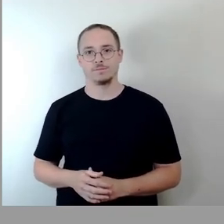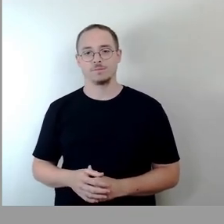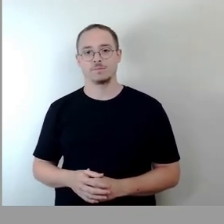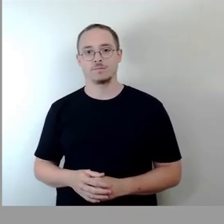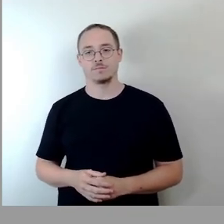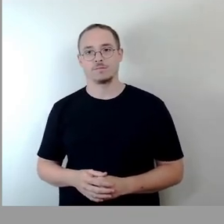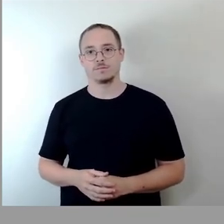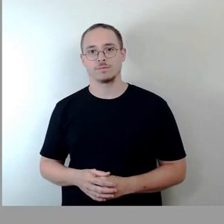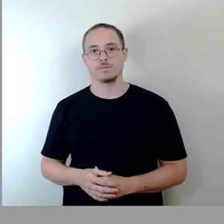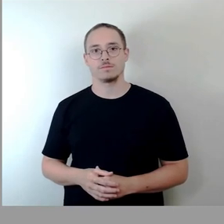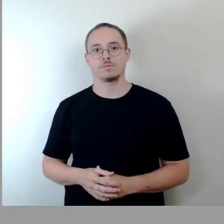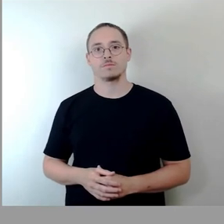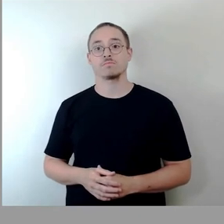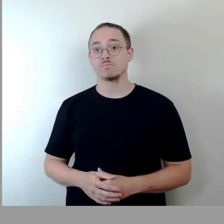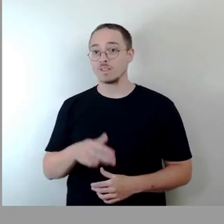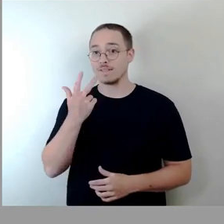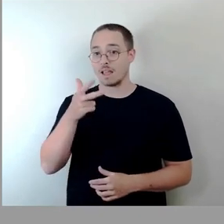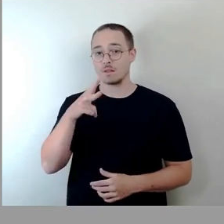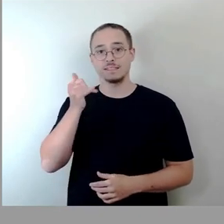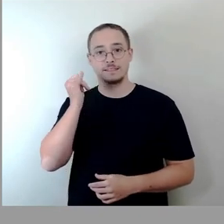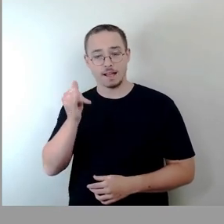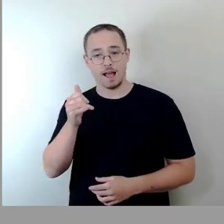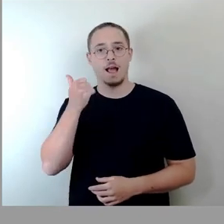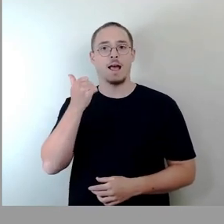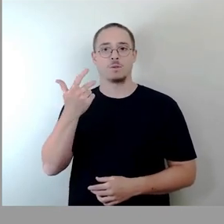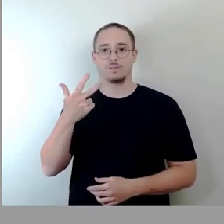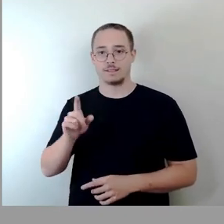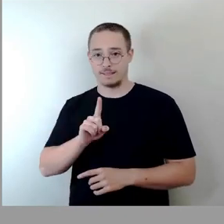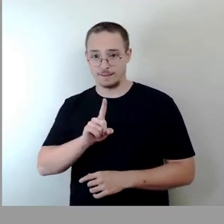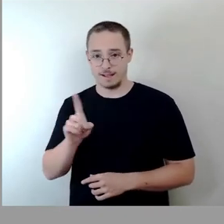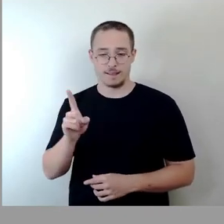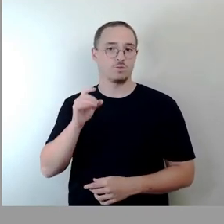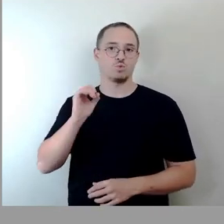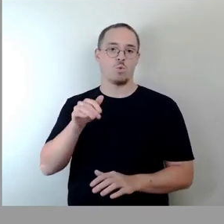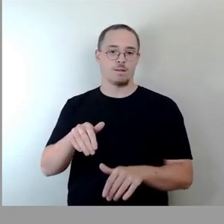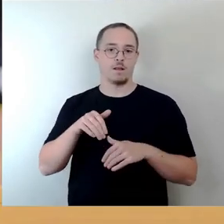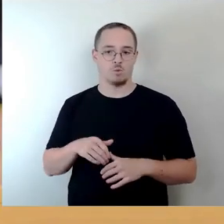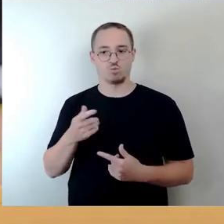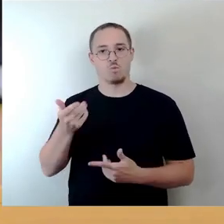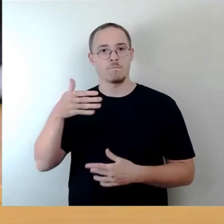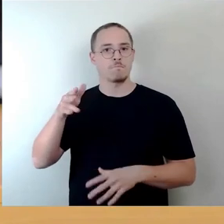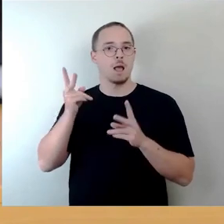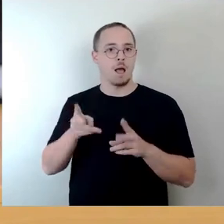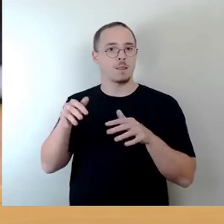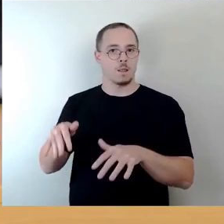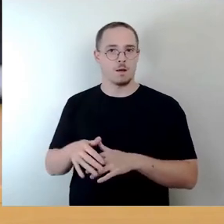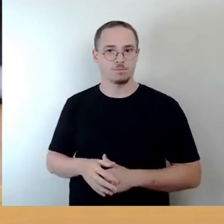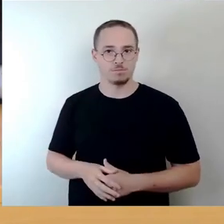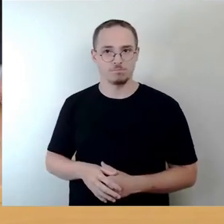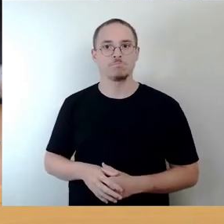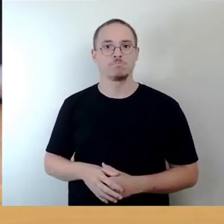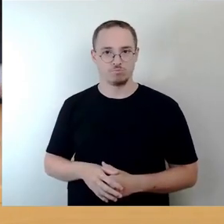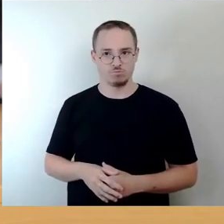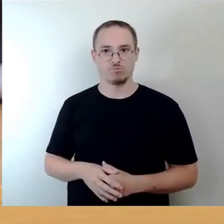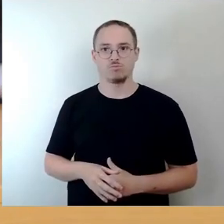Das hätte mit 33 zu 31 eine Mehrheit gefunden. Damit würde sich der Antrag der Übrigen